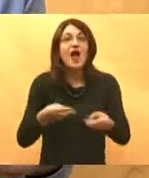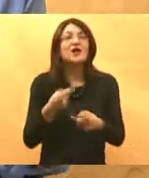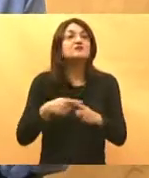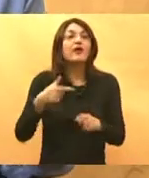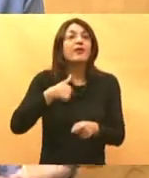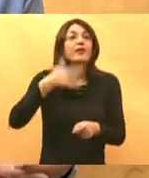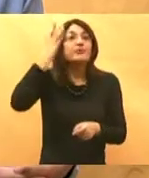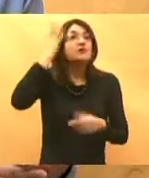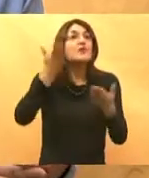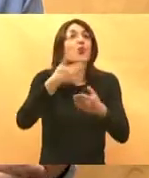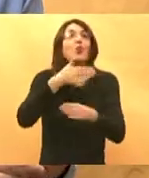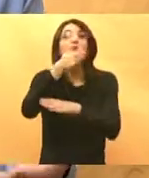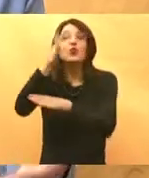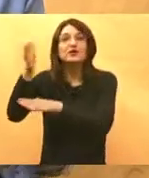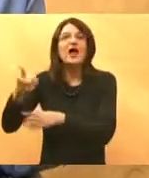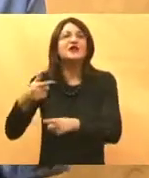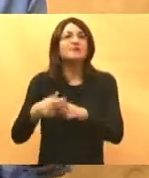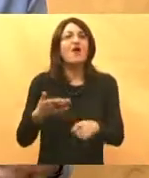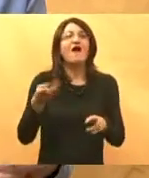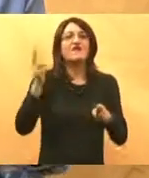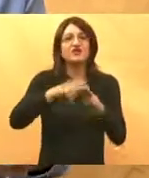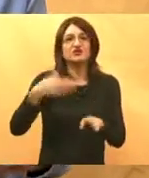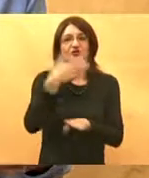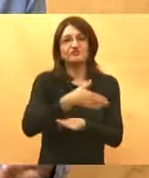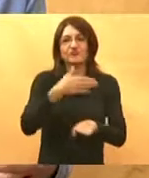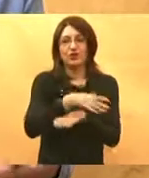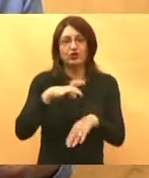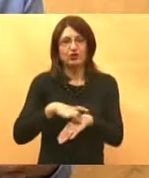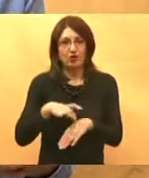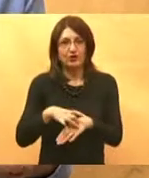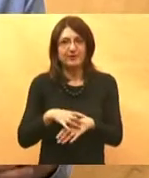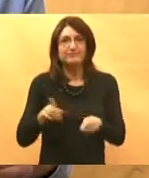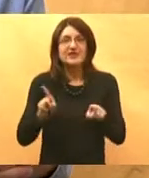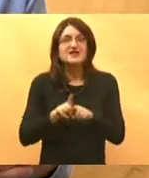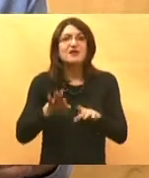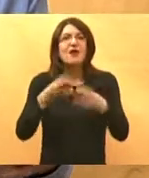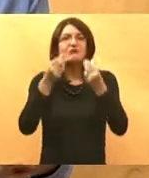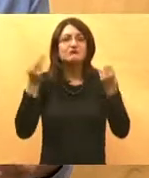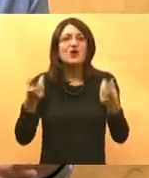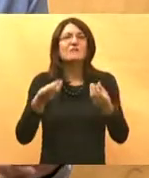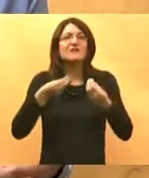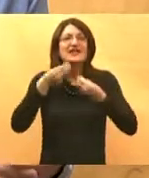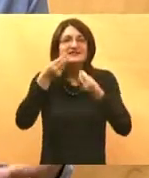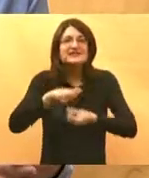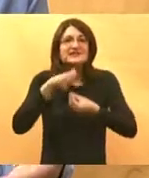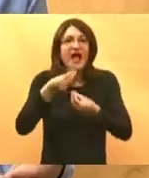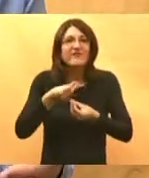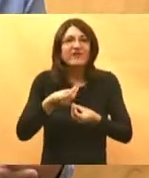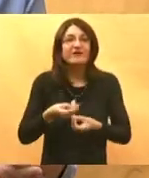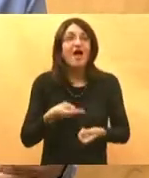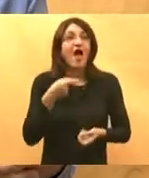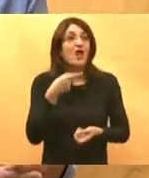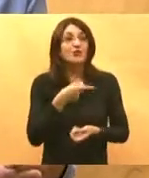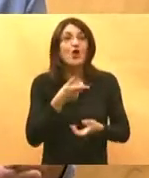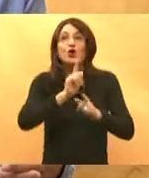kome ili ne znaju kako ostvariti neka prava. Isto tako postoje brojni zdravstveni savjeti koje mi dijelimo, a koje jednostavno oni nemaju na jednostavan